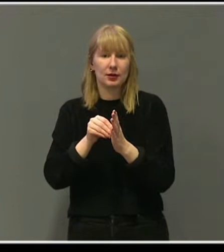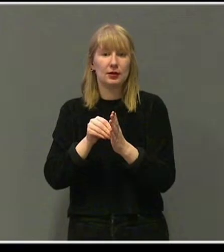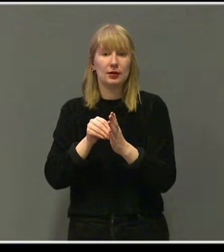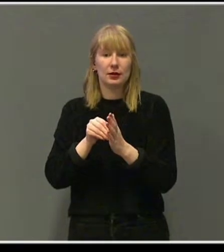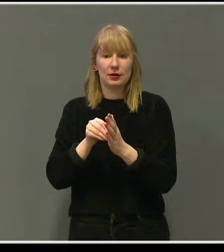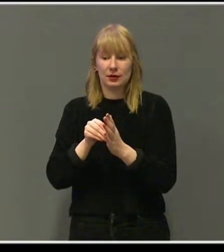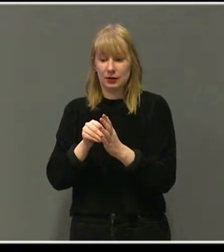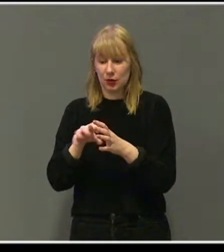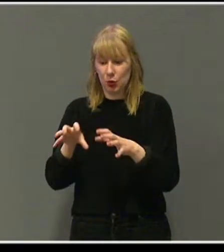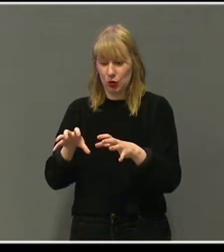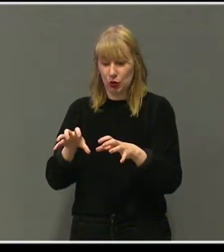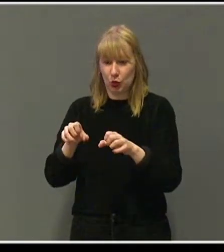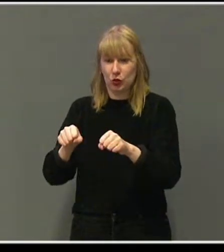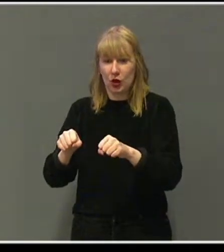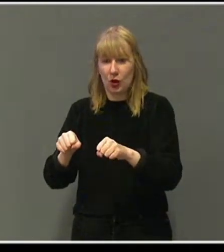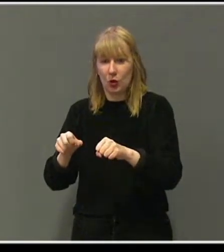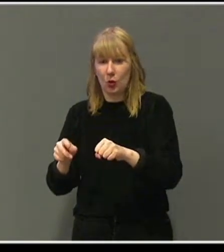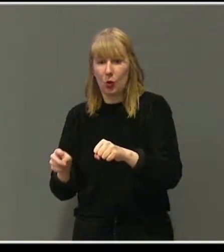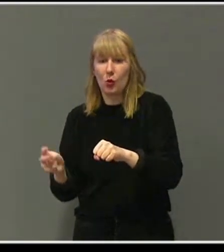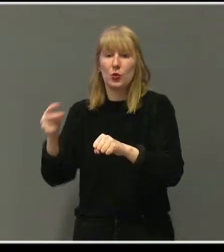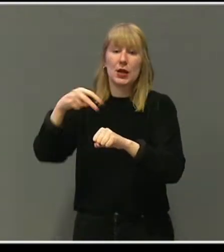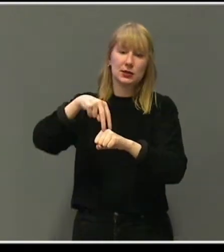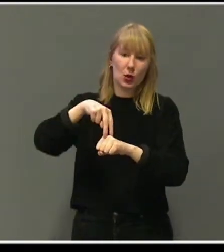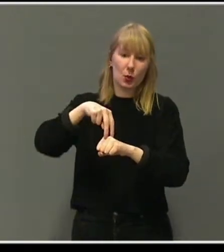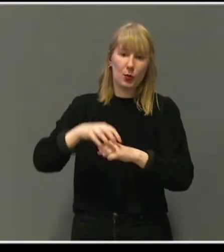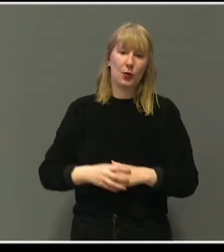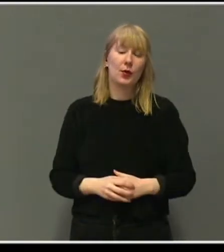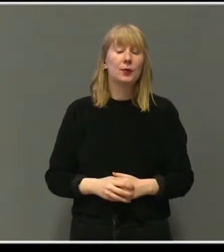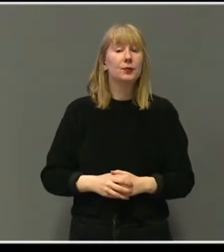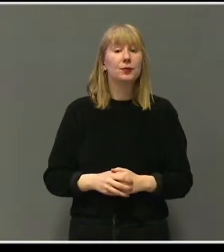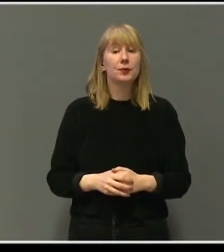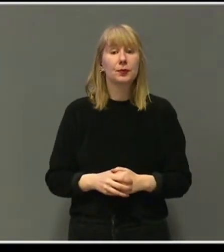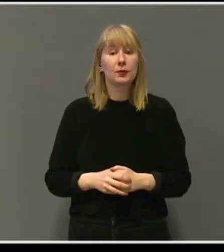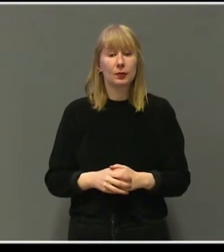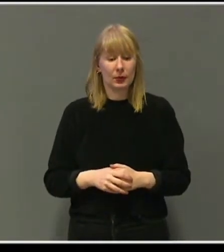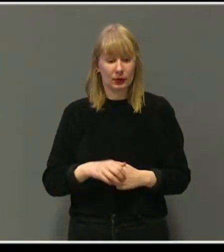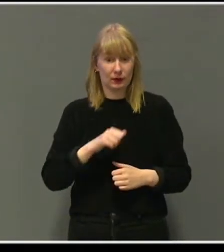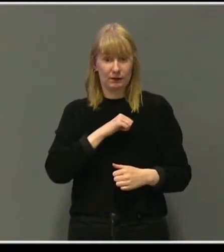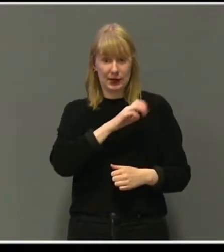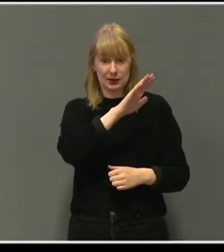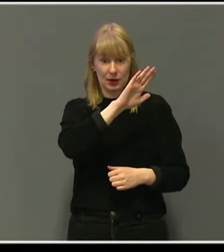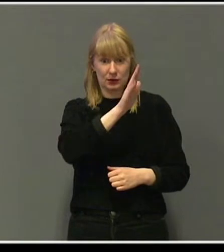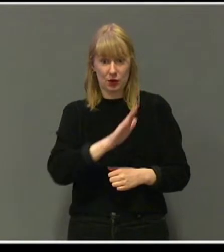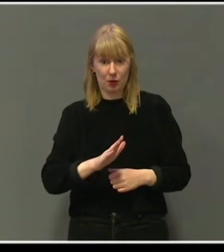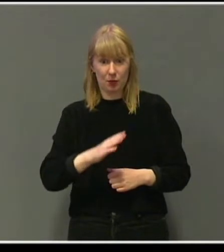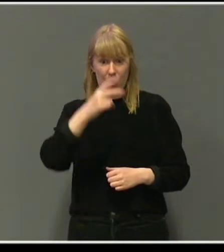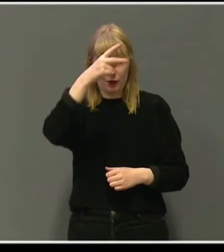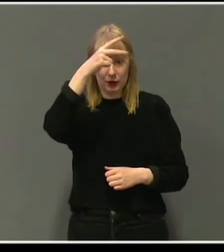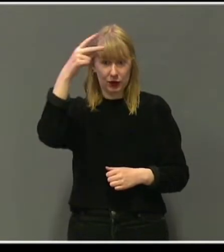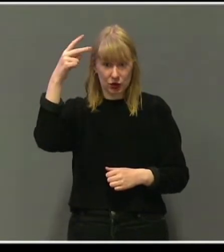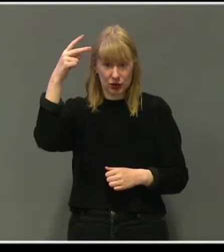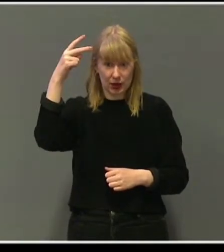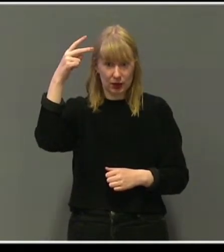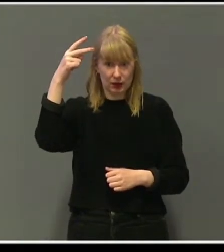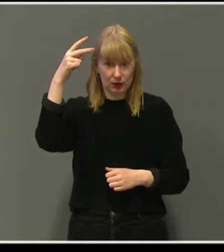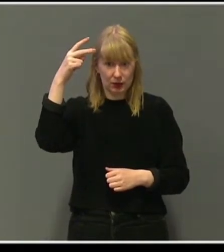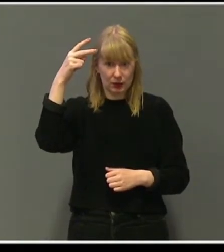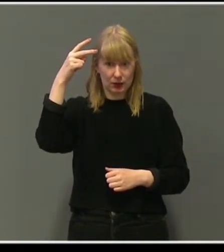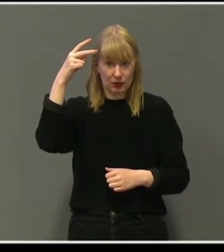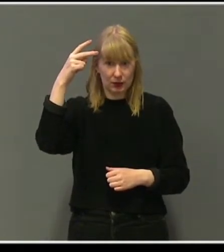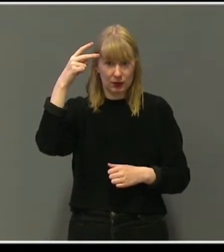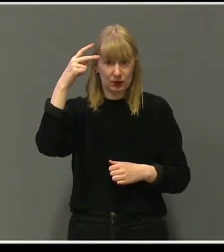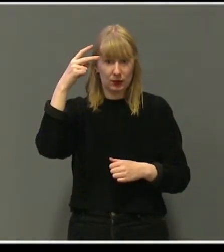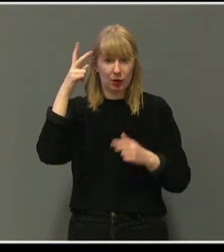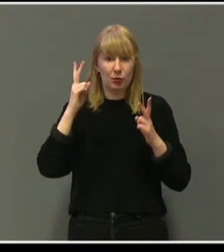og heiste seg opp ved hjelp av bluh. Når han skulle gå i trappa til andre etasje, støttet han seg på